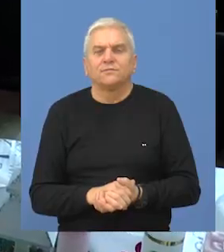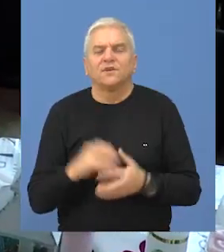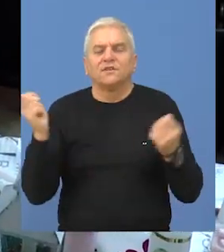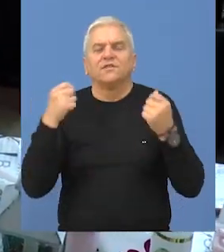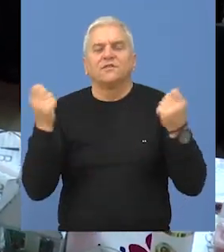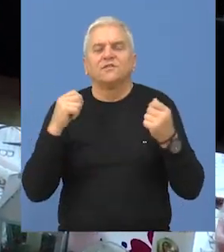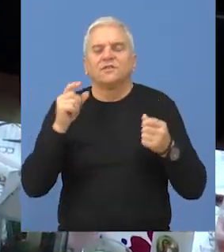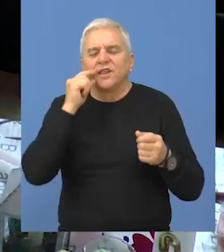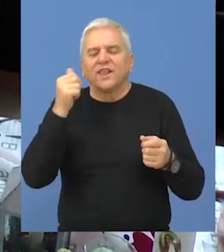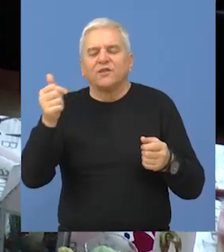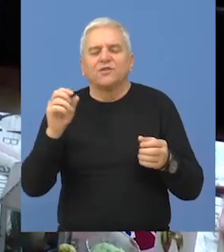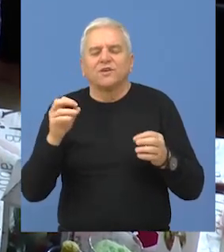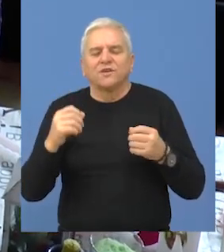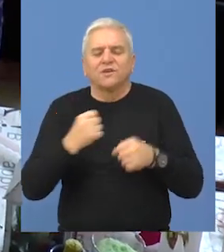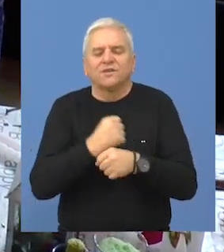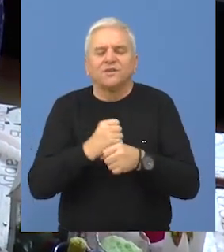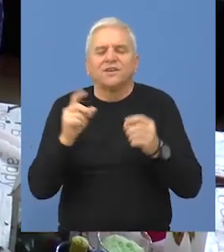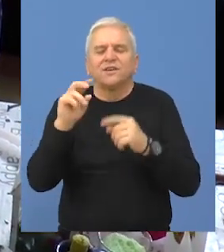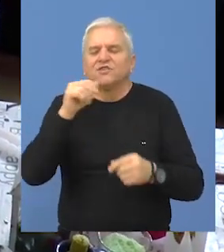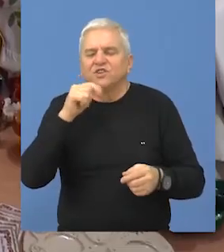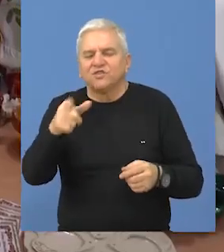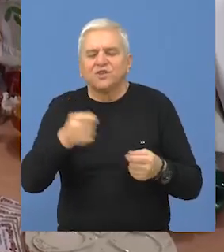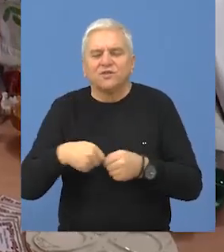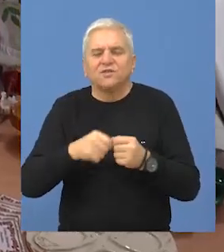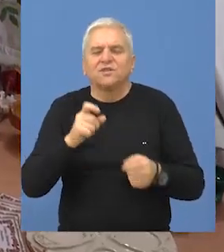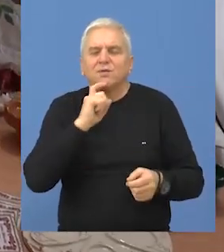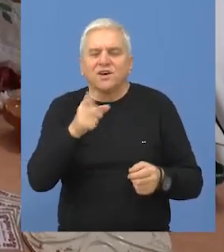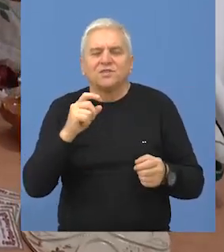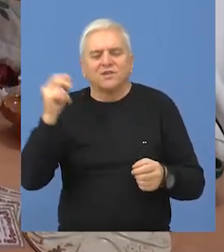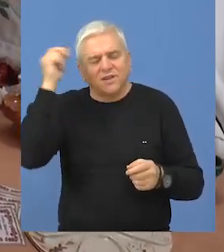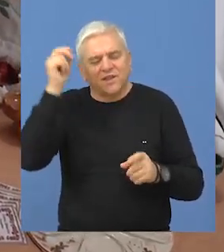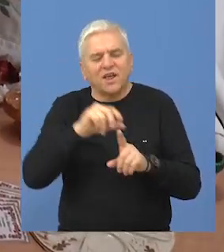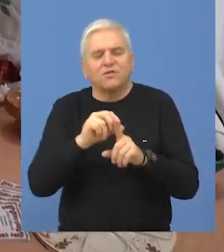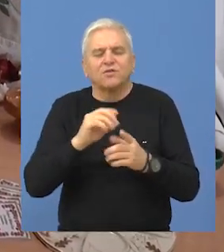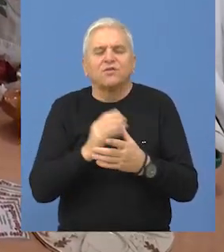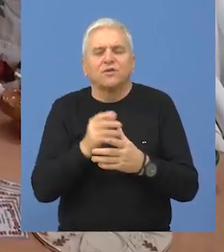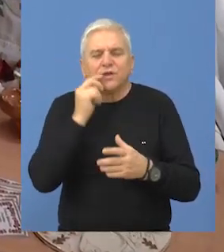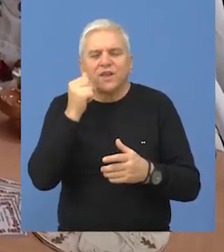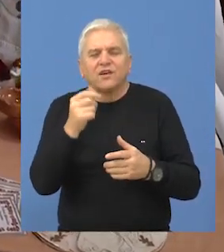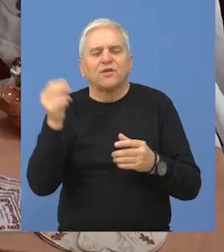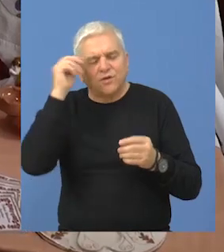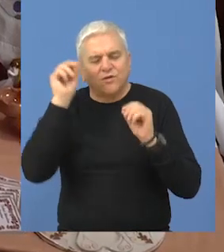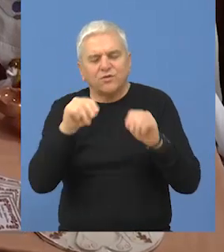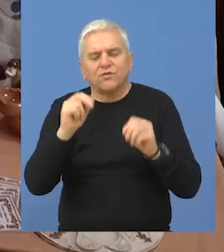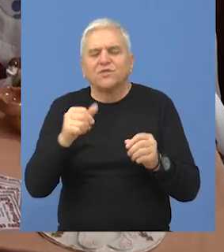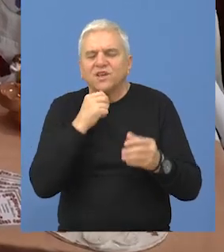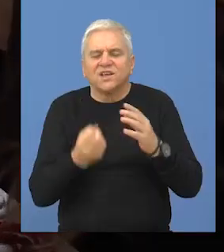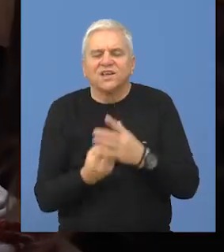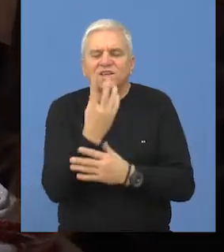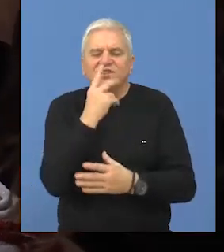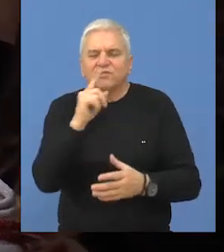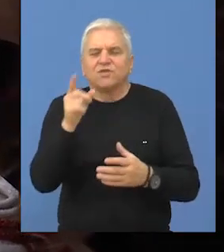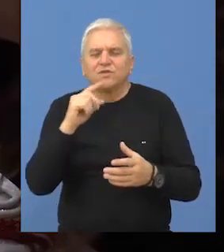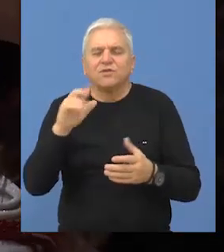Festival Narodnog stvaralaštva Riđaj u organizaciji Mađarskog narodnog kulturnog obrazovnog centra Izvor